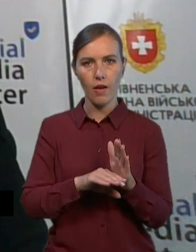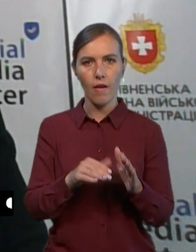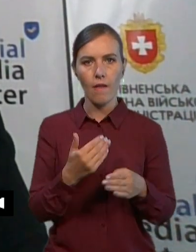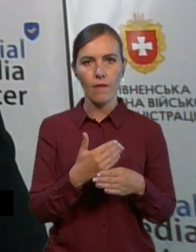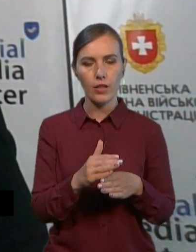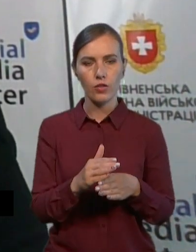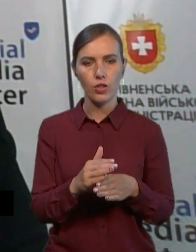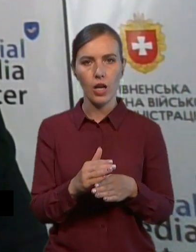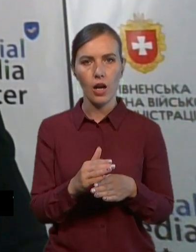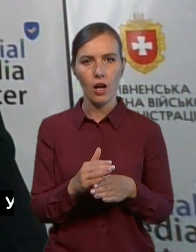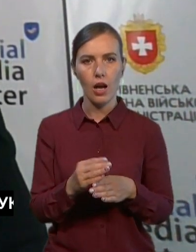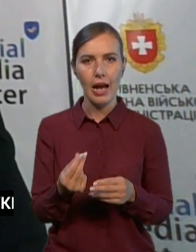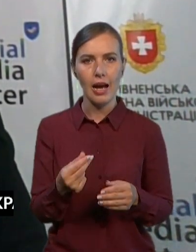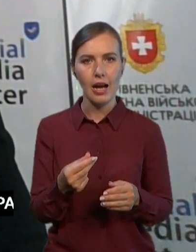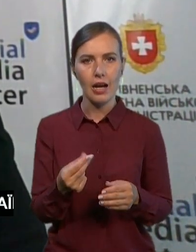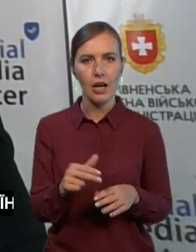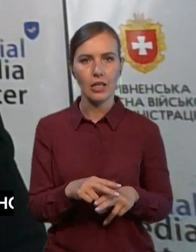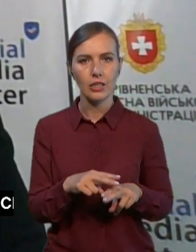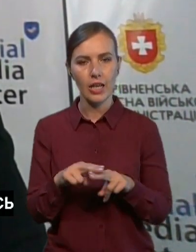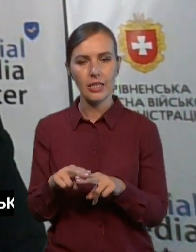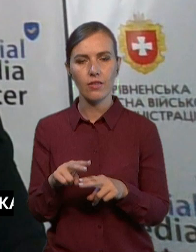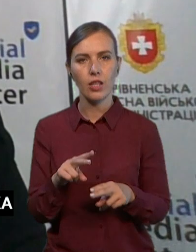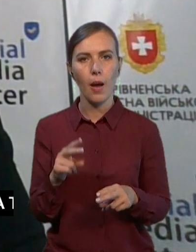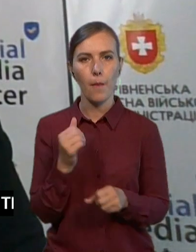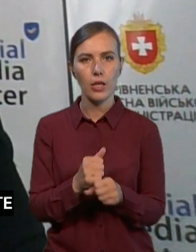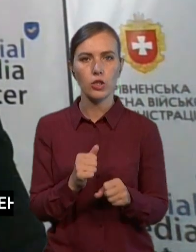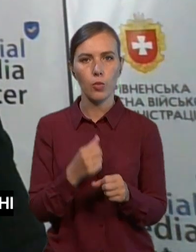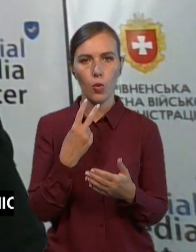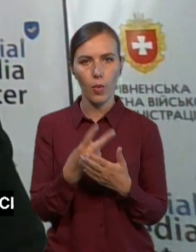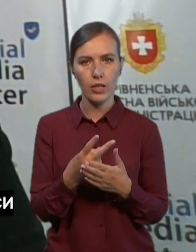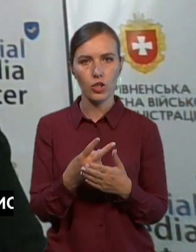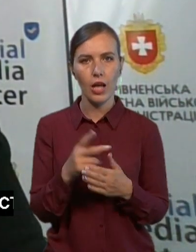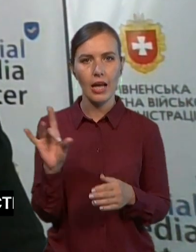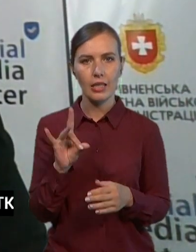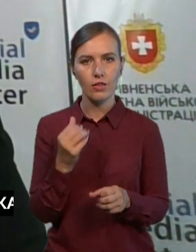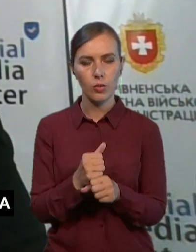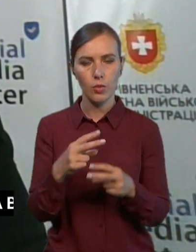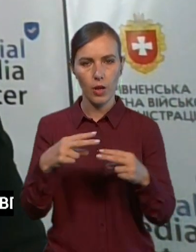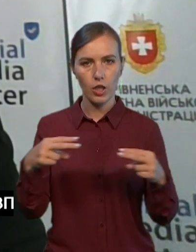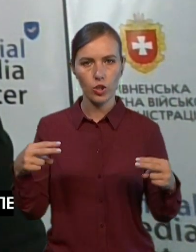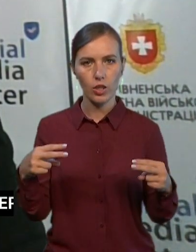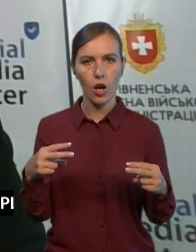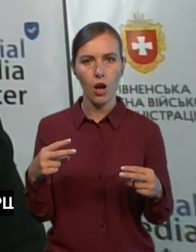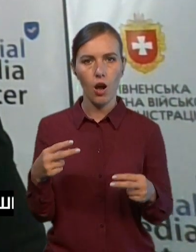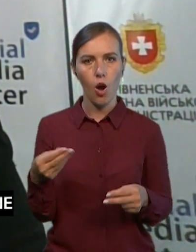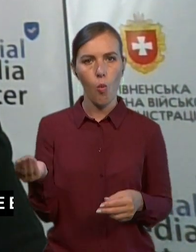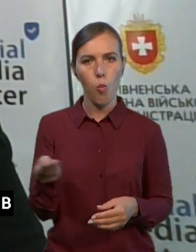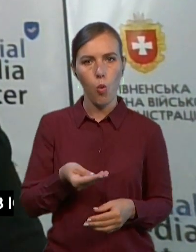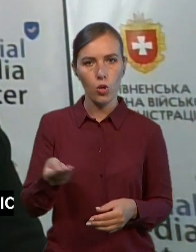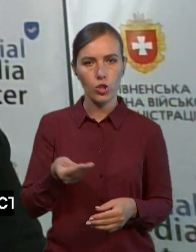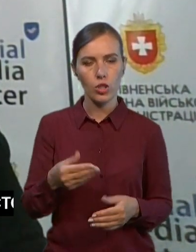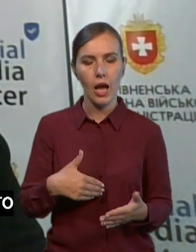переробку бачимо в цьому році, що Рівненщина ще більше виробить макаронних виробів, борошна. Тому що активно